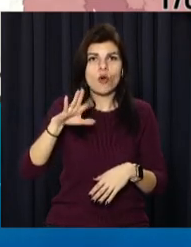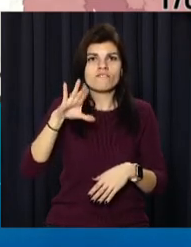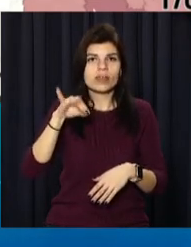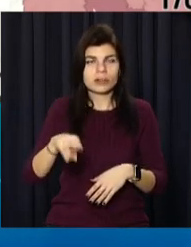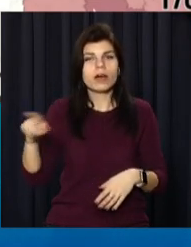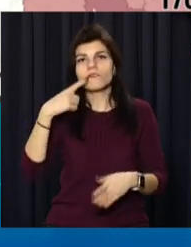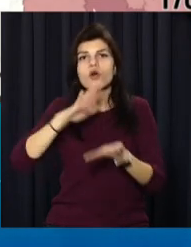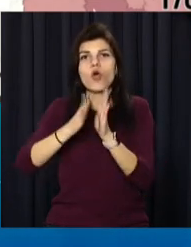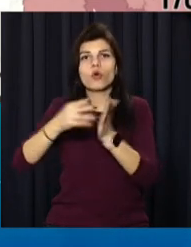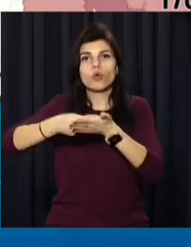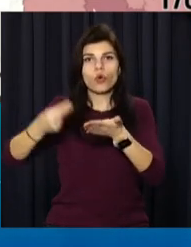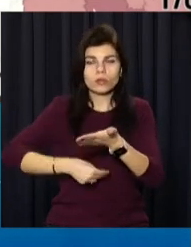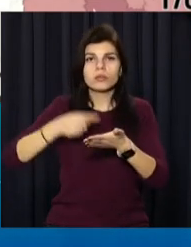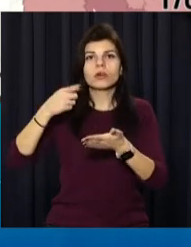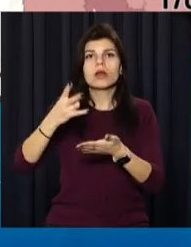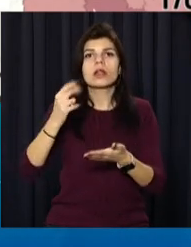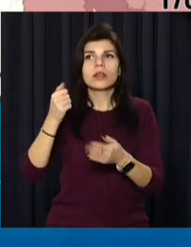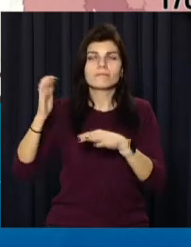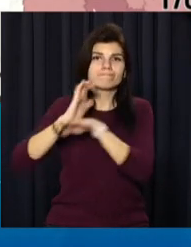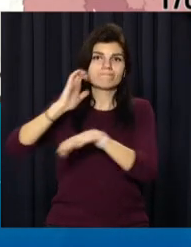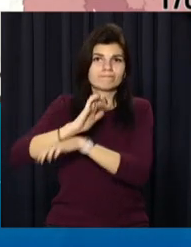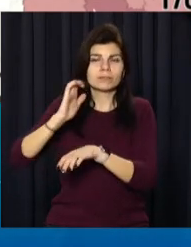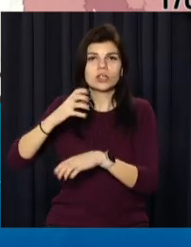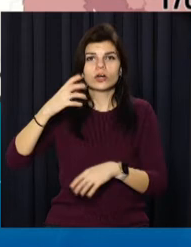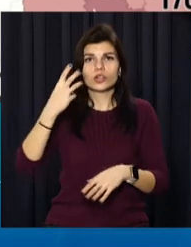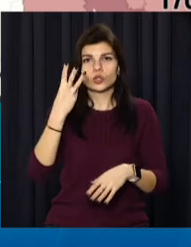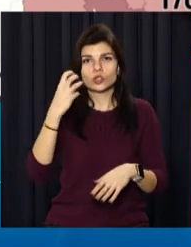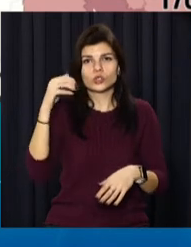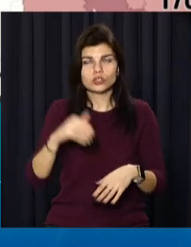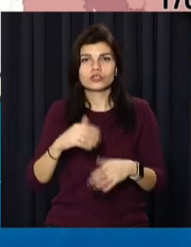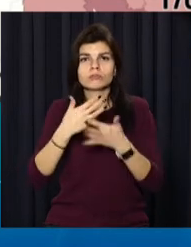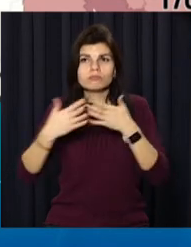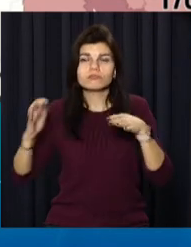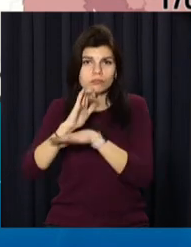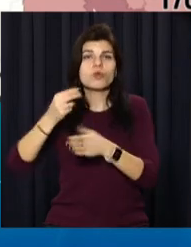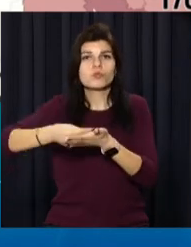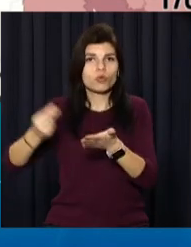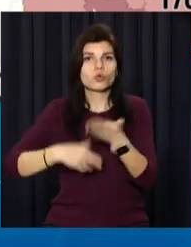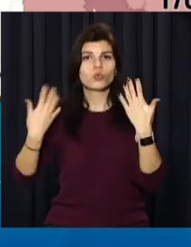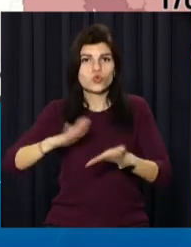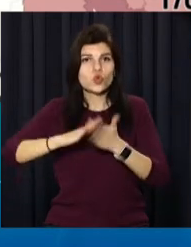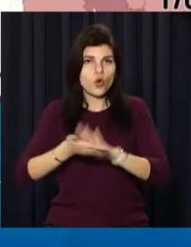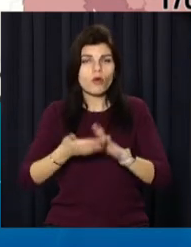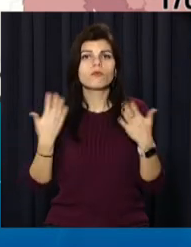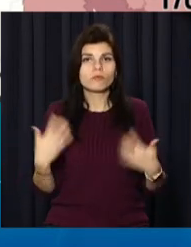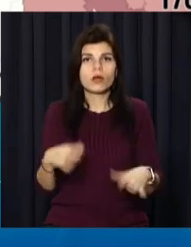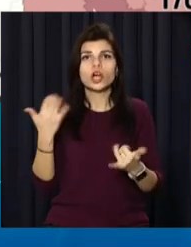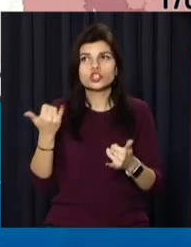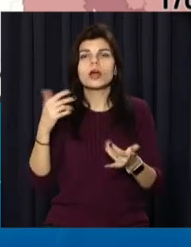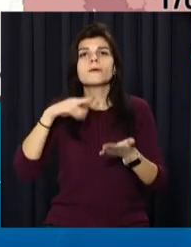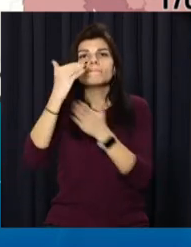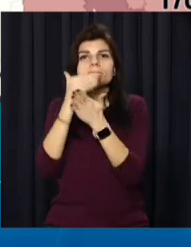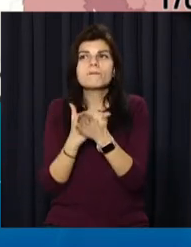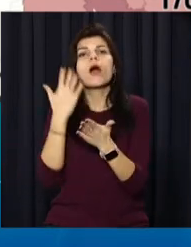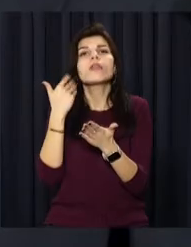контракт з виробником препарату на постачання 300 тисяч курсів підписаний. Зараз узгоджують графік поставки